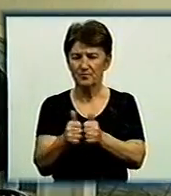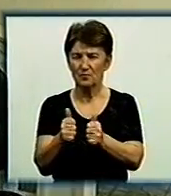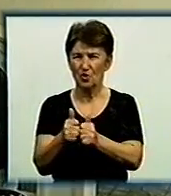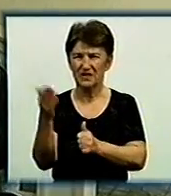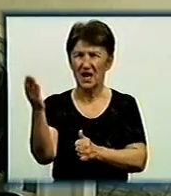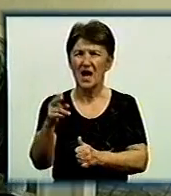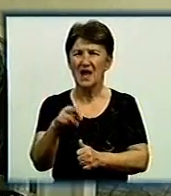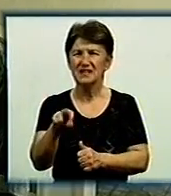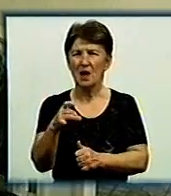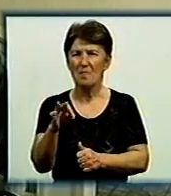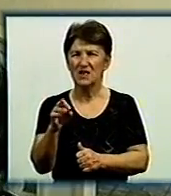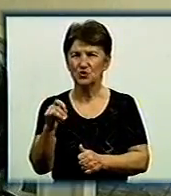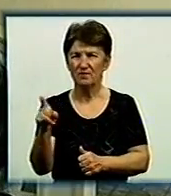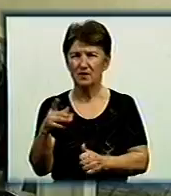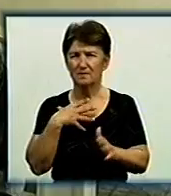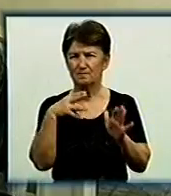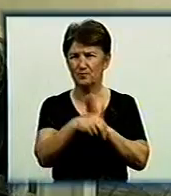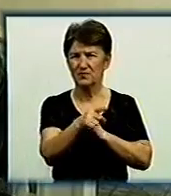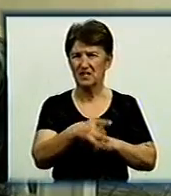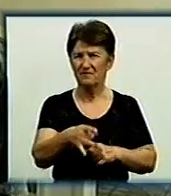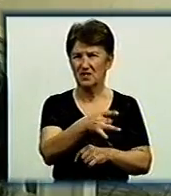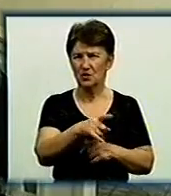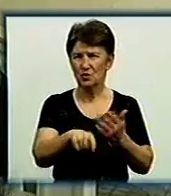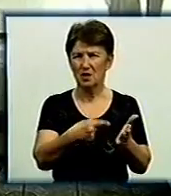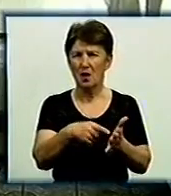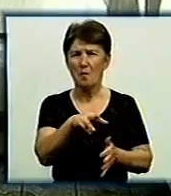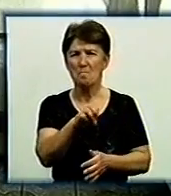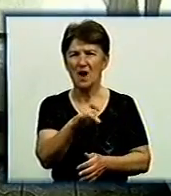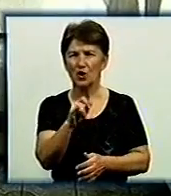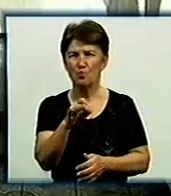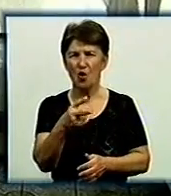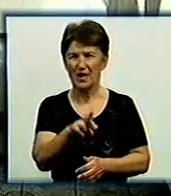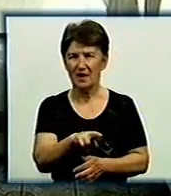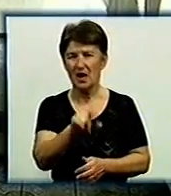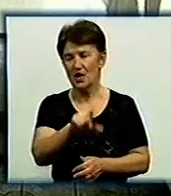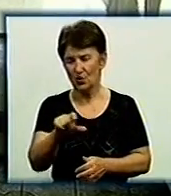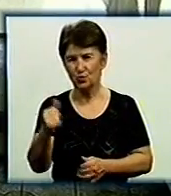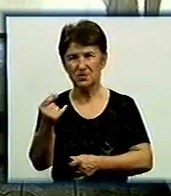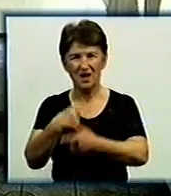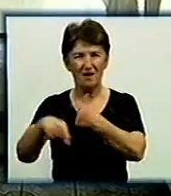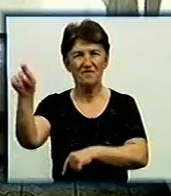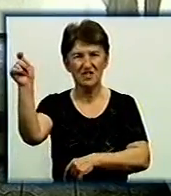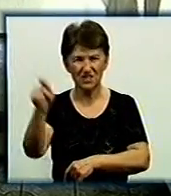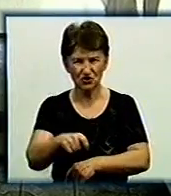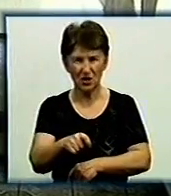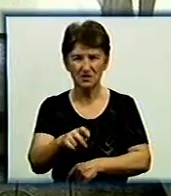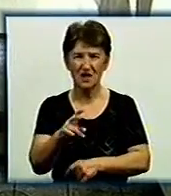він погиб, Юрий Борисович погиб в районі міста Мариуполя. Ну, зараз люди возвращаються з востока на ротацию. Добавляється.